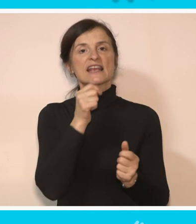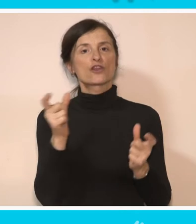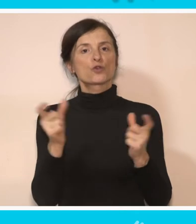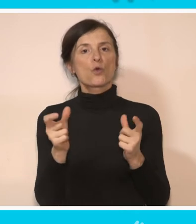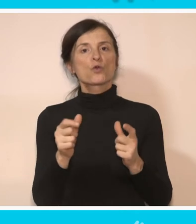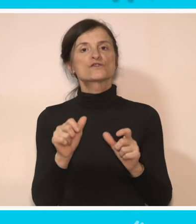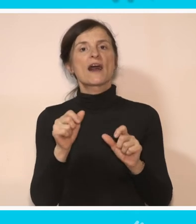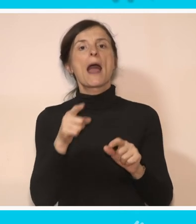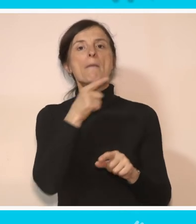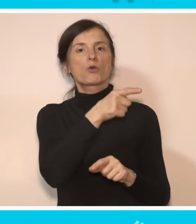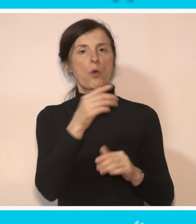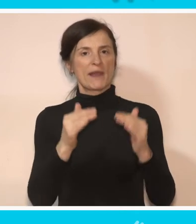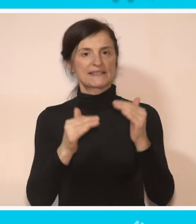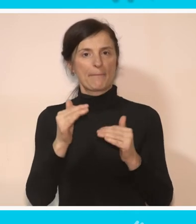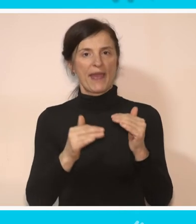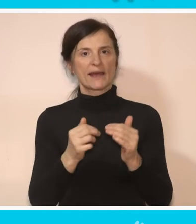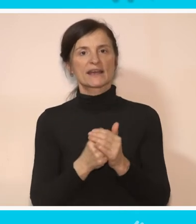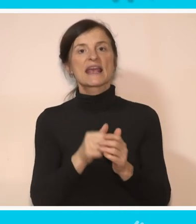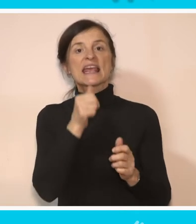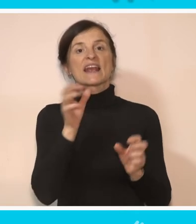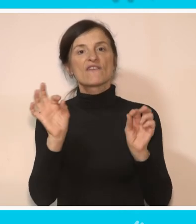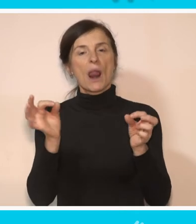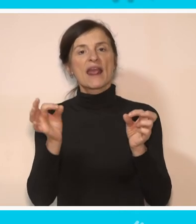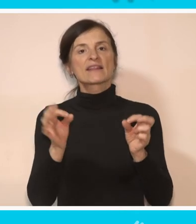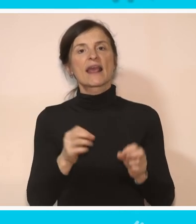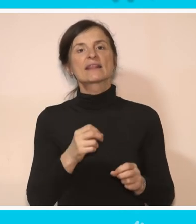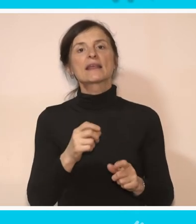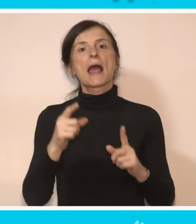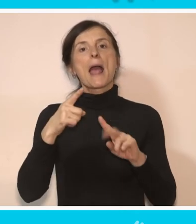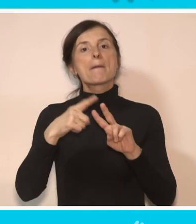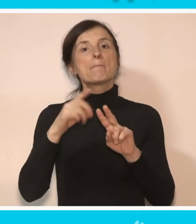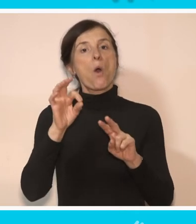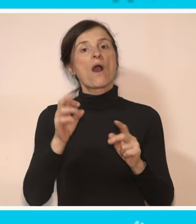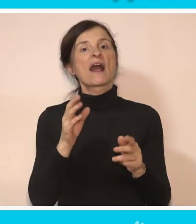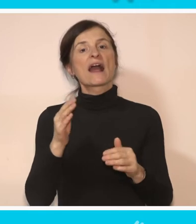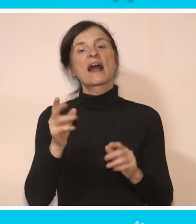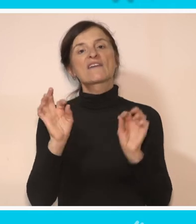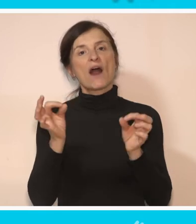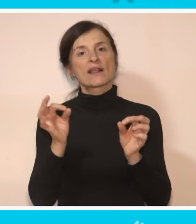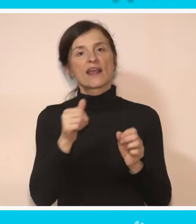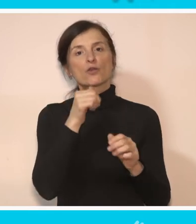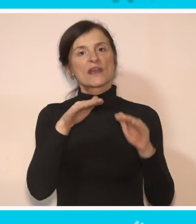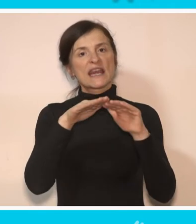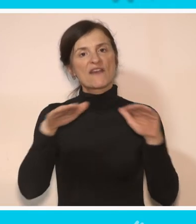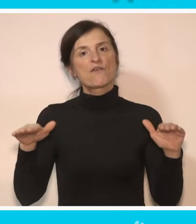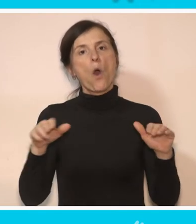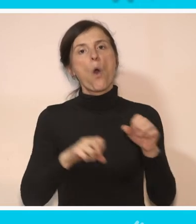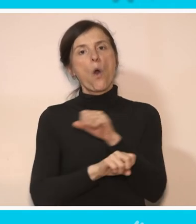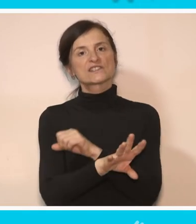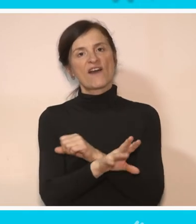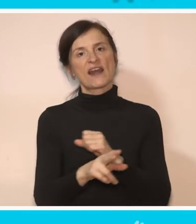jednog društva se upravo po tome meri. Po kvalitetu i nivou